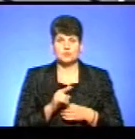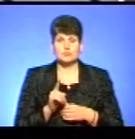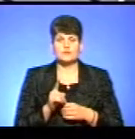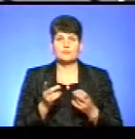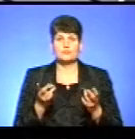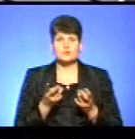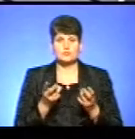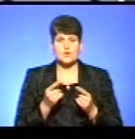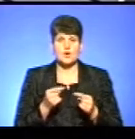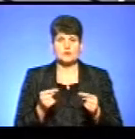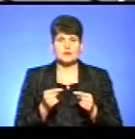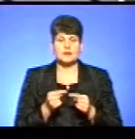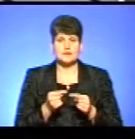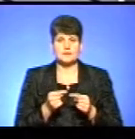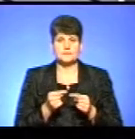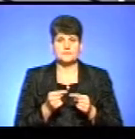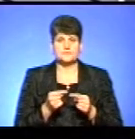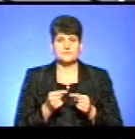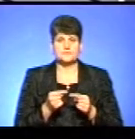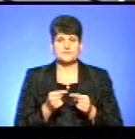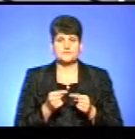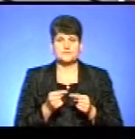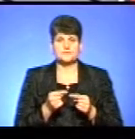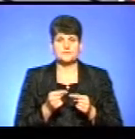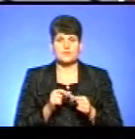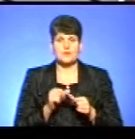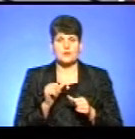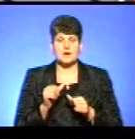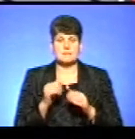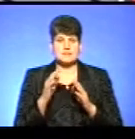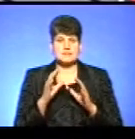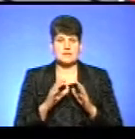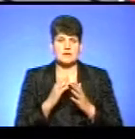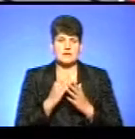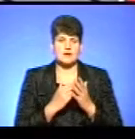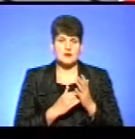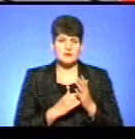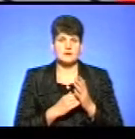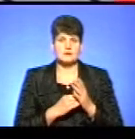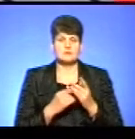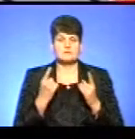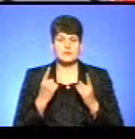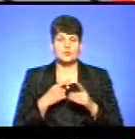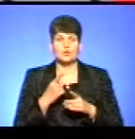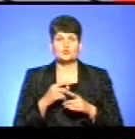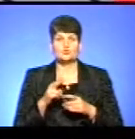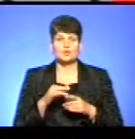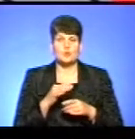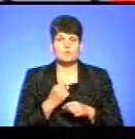потребує в конкретних окремих статтях суттєвого допрацювання, тому що це був той